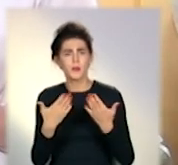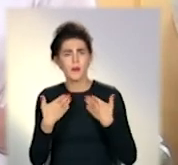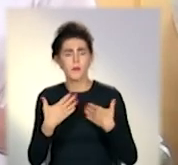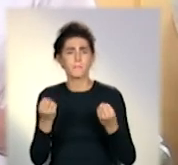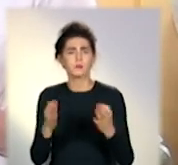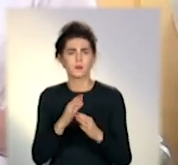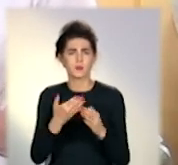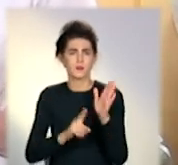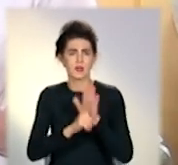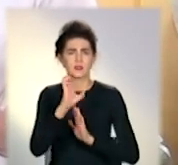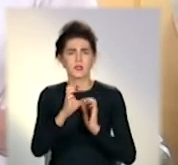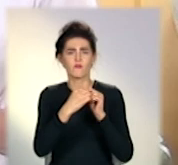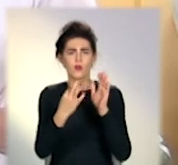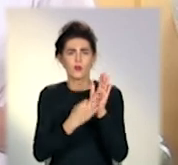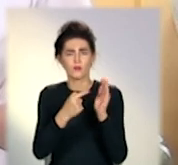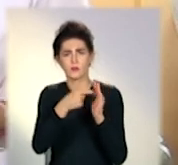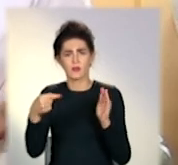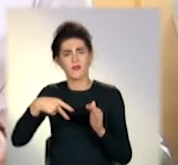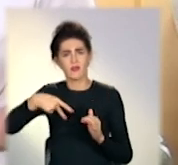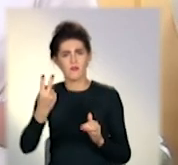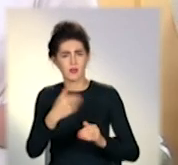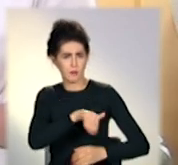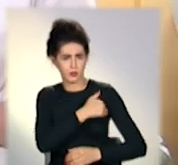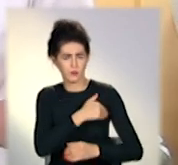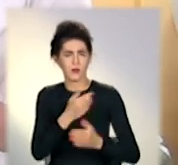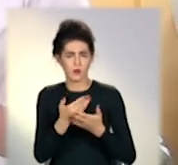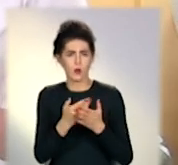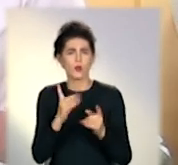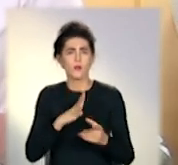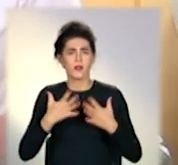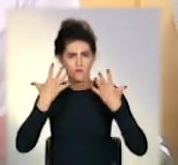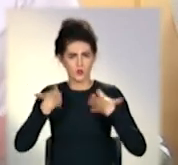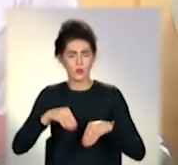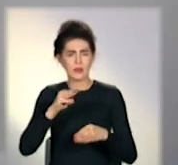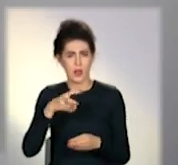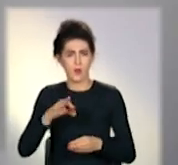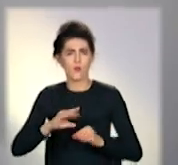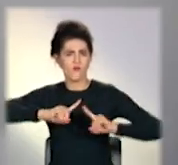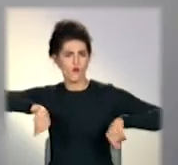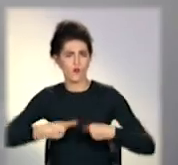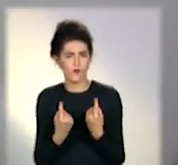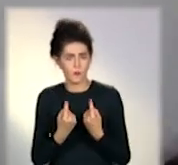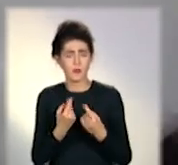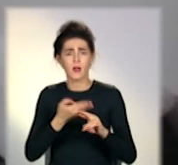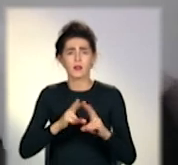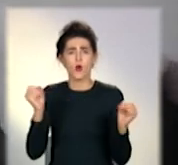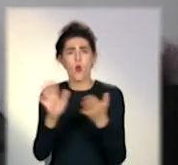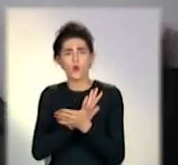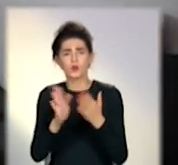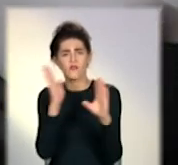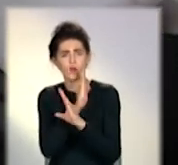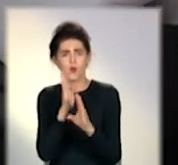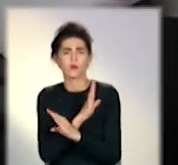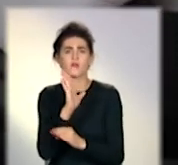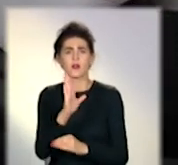поміщенні від 18 до 22 градусів, щоб організм мог встановитися. Очистити повітря у приміщенні